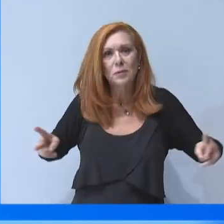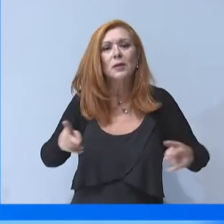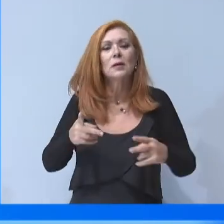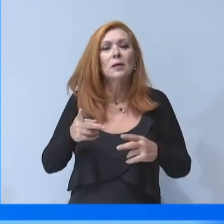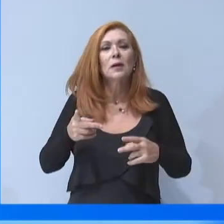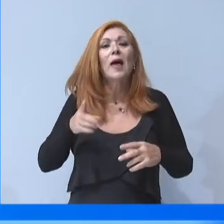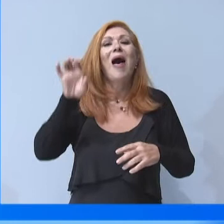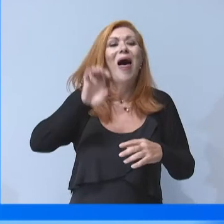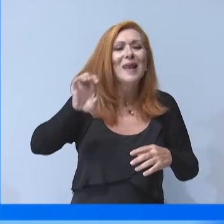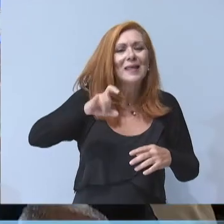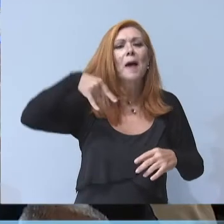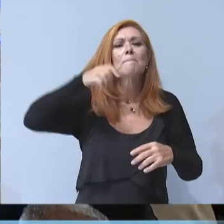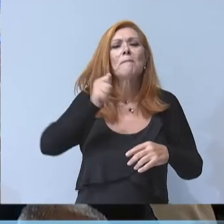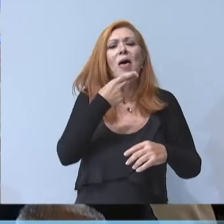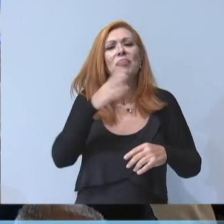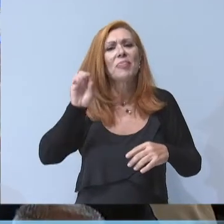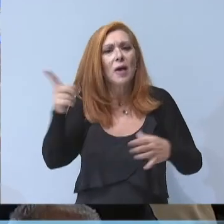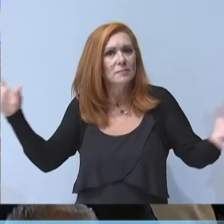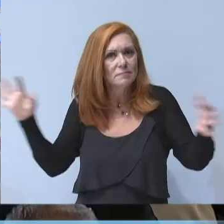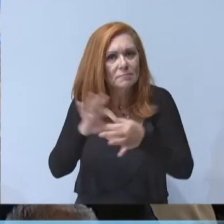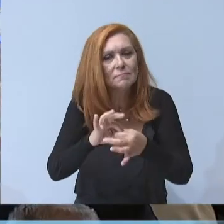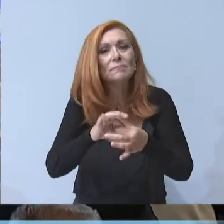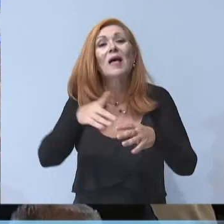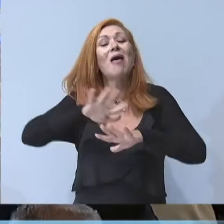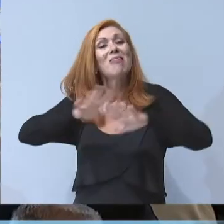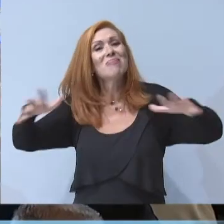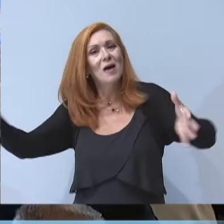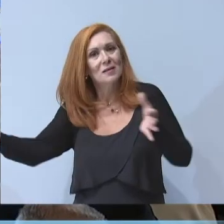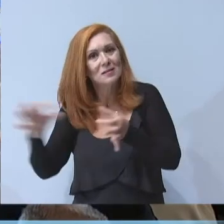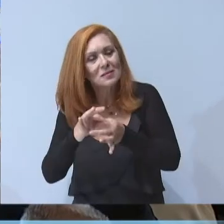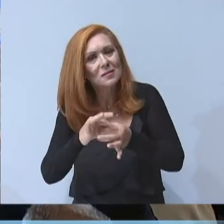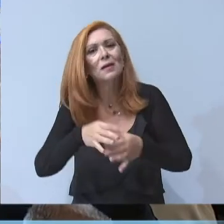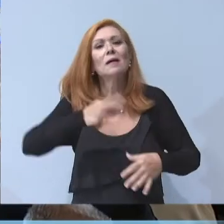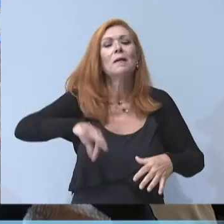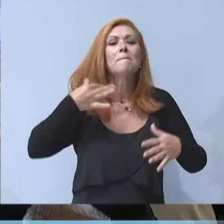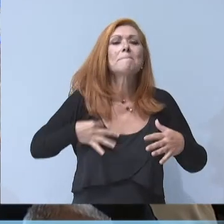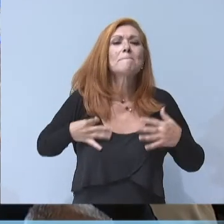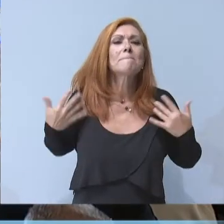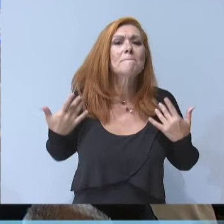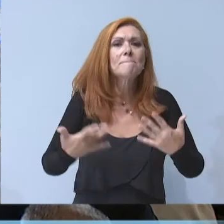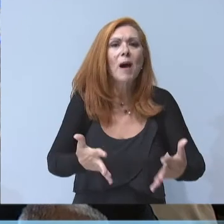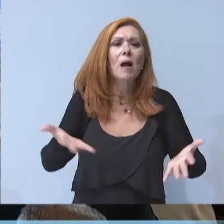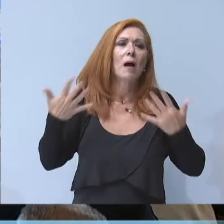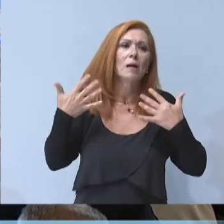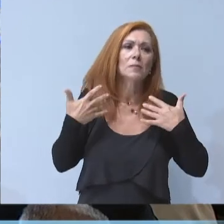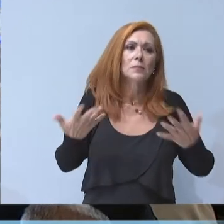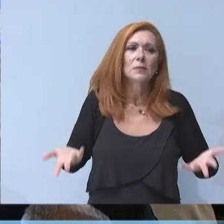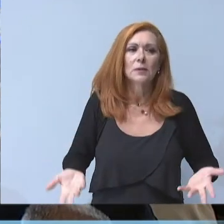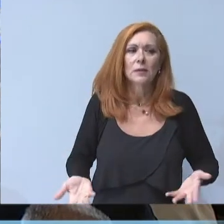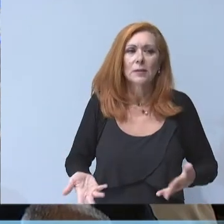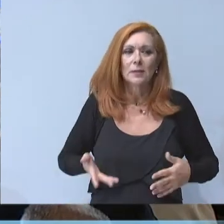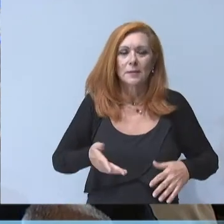Εγνατία και την Παθέ, ενωπίηση του θαλάσσου παραλυγικού μετώπου, Πάρκο Πολιτισμού και Αναψυχής στο πρώην στρατόπεδο Παύλος Μελάς, Μουσείου Ολοκαυτώματος.